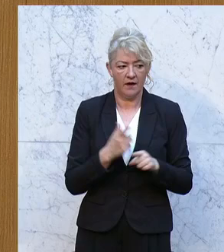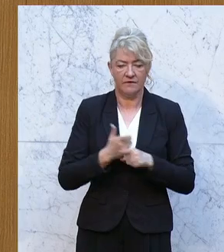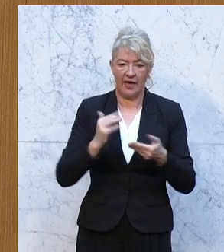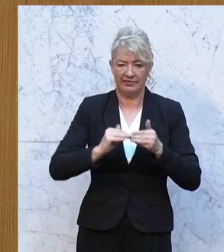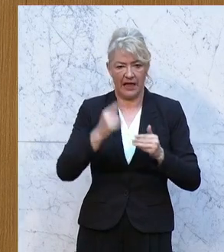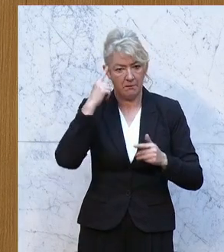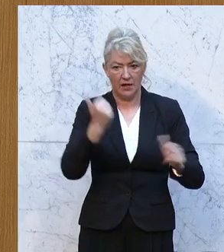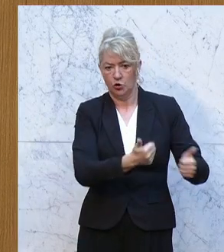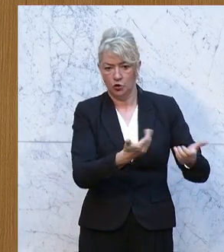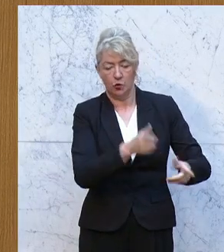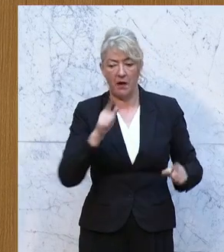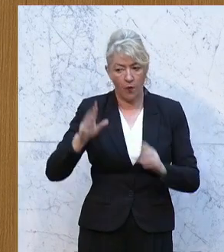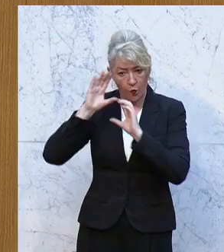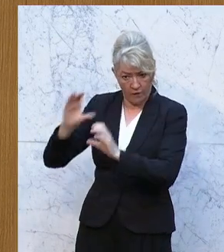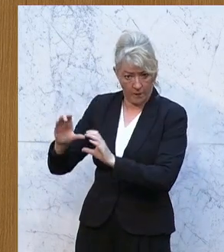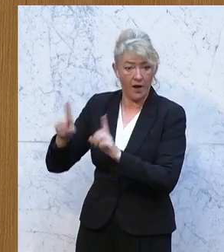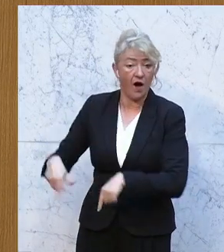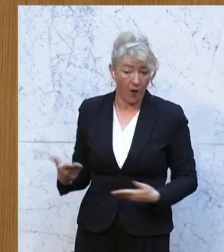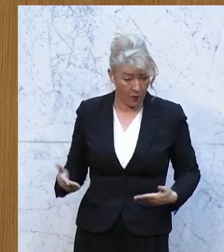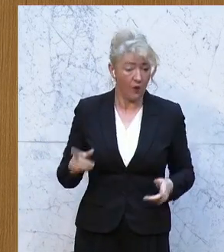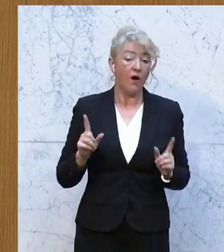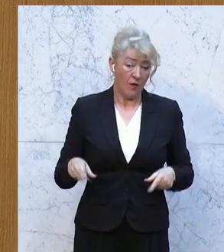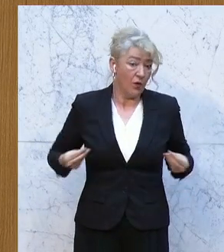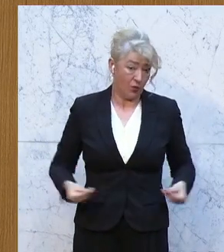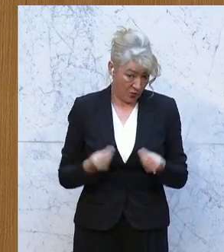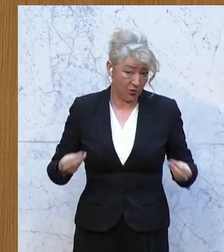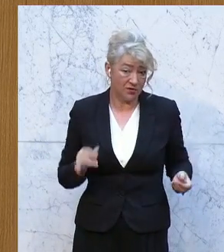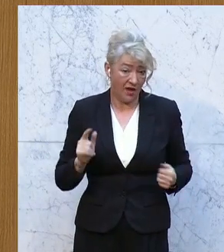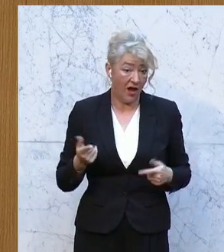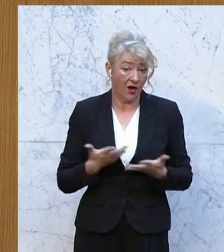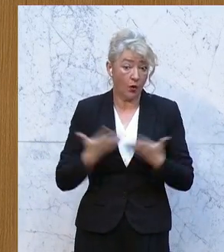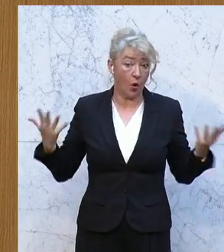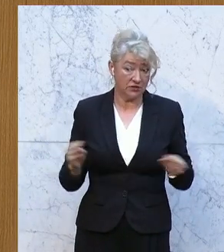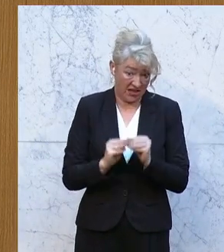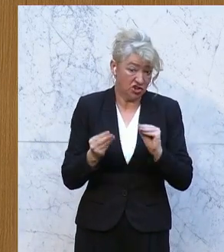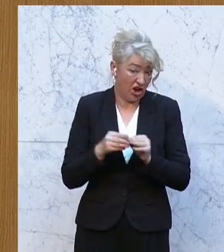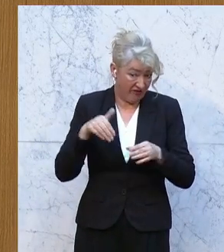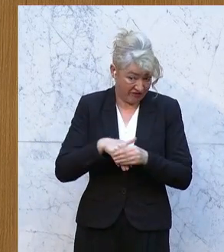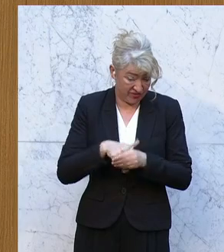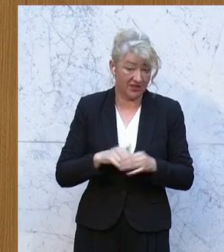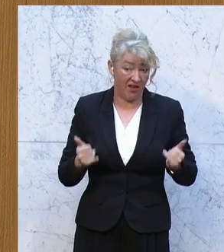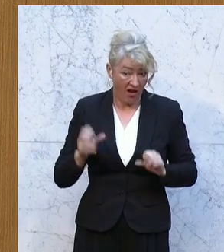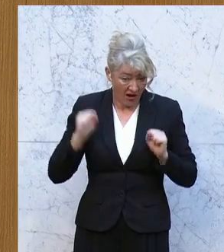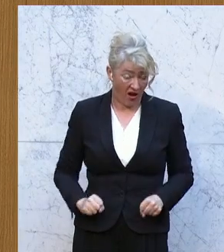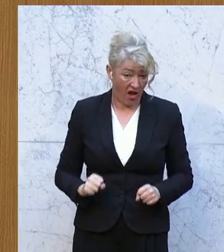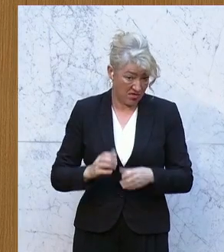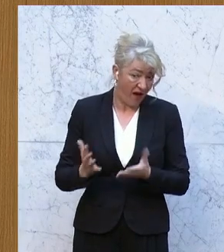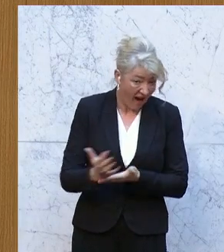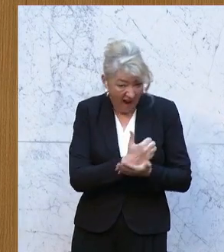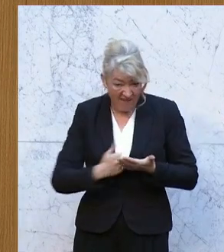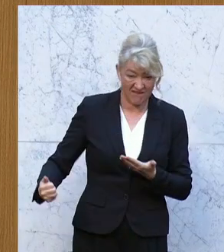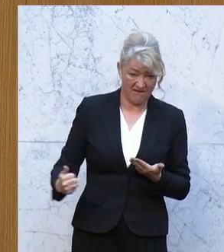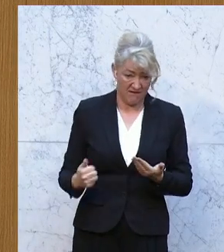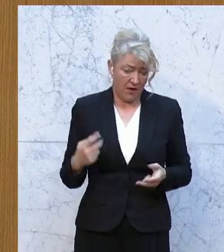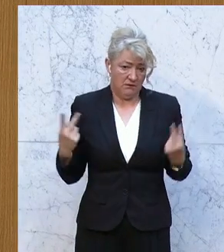grandios findet. Aber auch die ÖVP, auch das hat natürlich Gründe, weil es ist auch ein riesengroßes Geschäft, da mitzumachen. Natürlich ist das